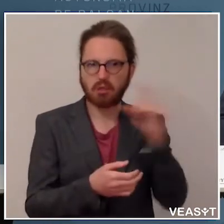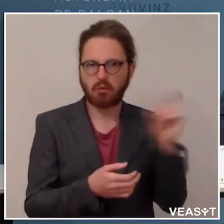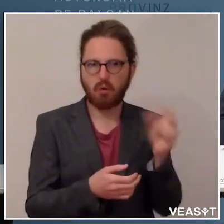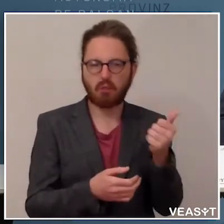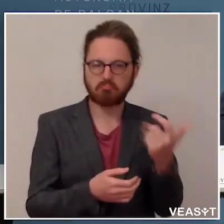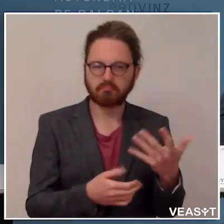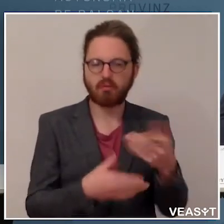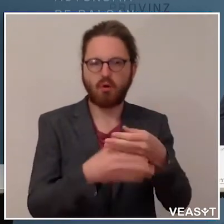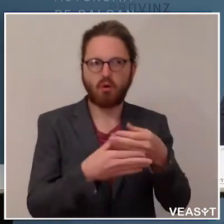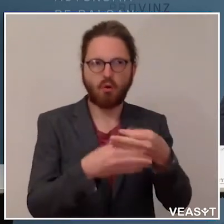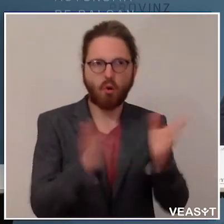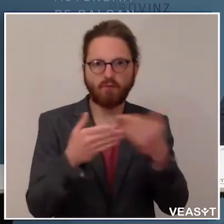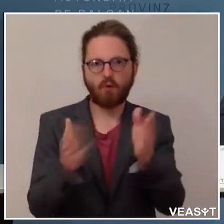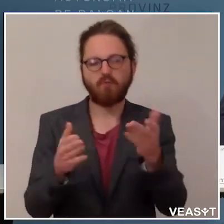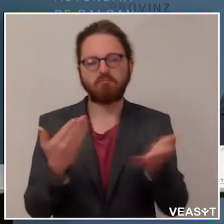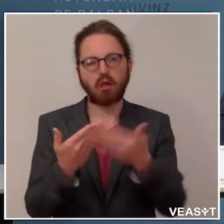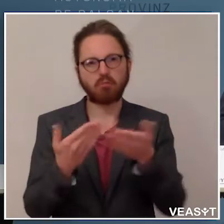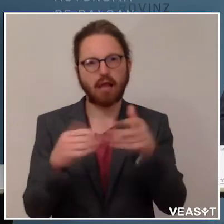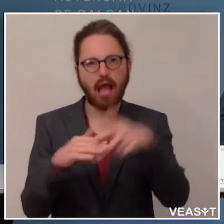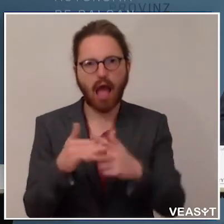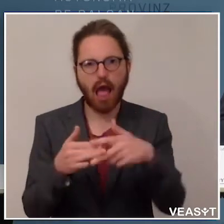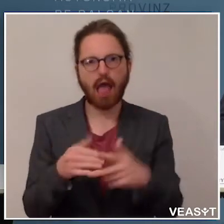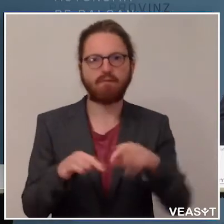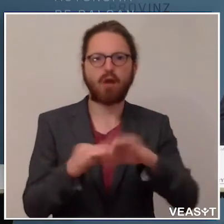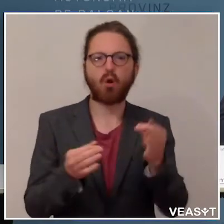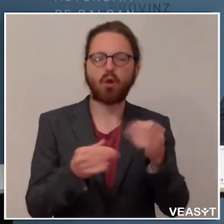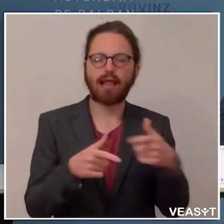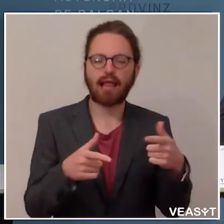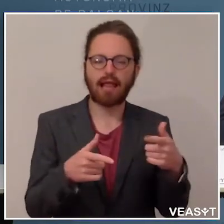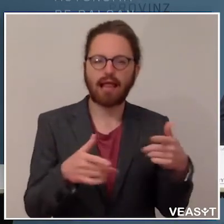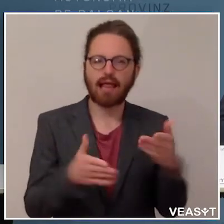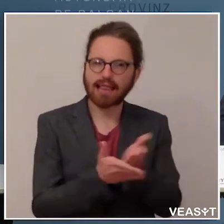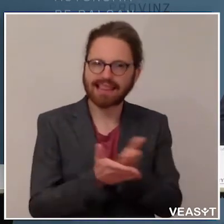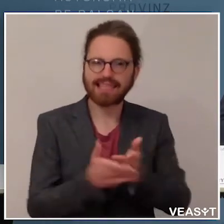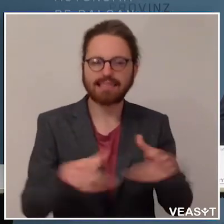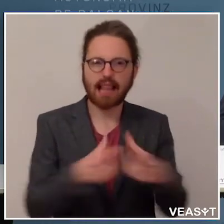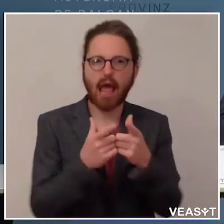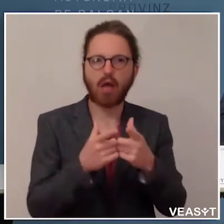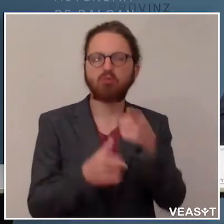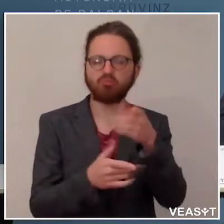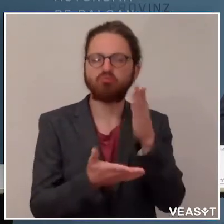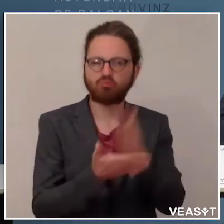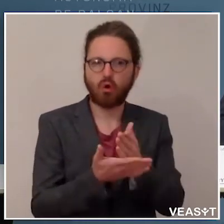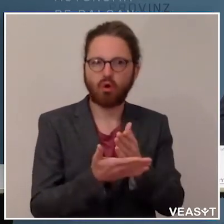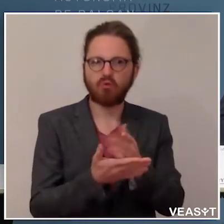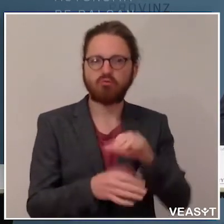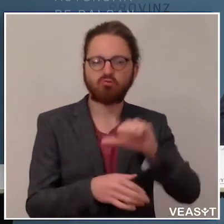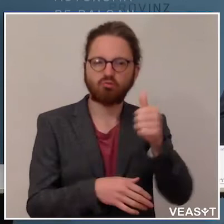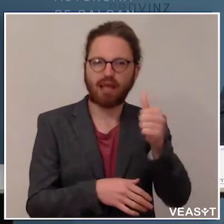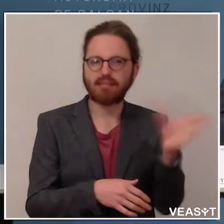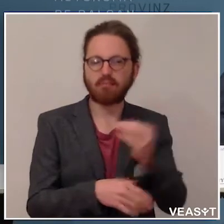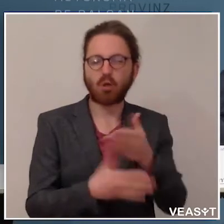handwerkliche Tätigkeiten gegeben, Dienstleistungstätigkeiten, die bereits erfolgt sind. Zuerst mit großen